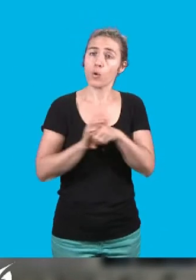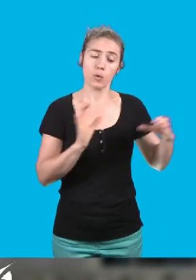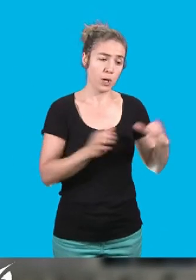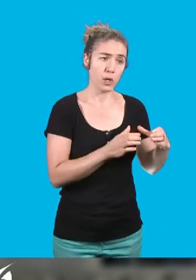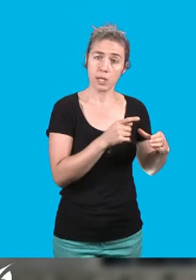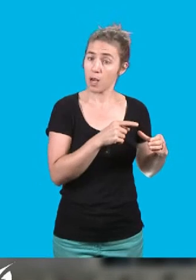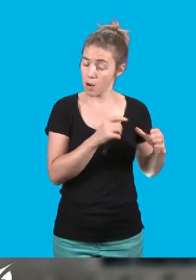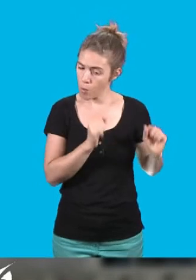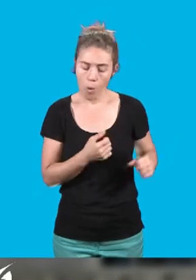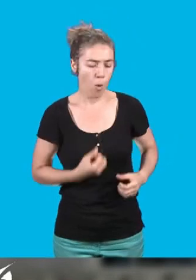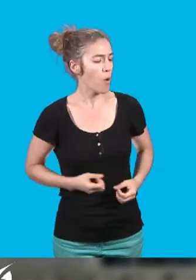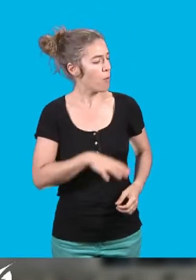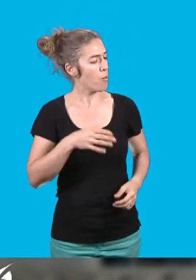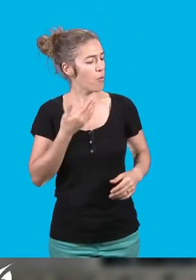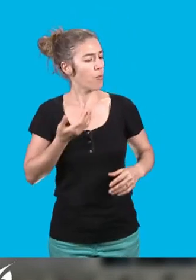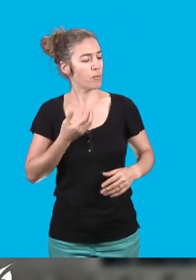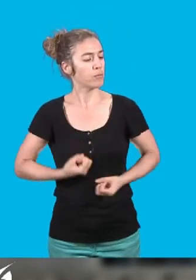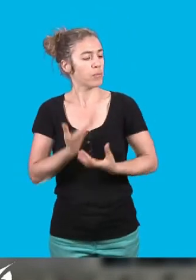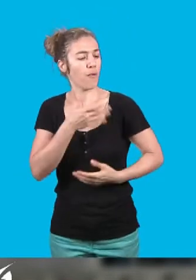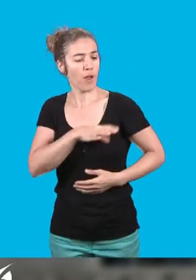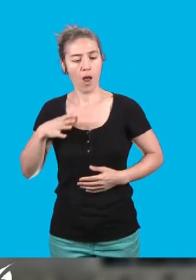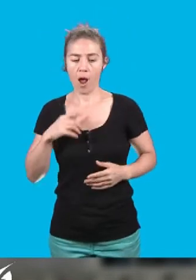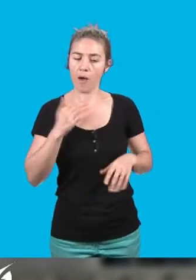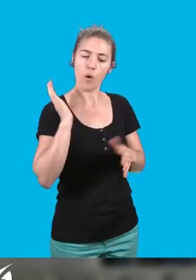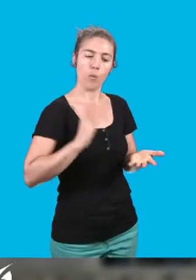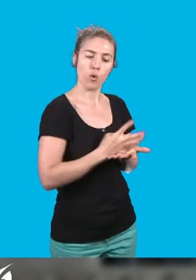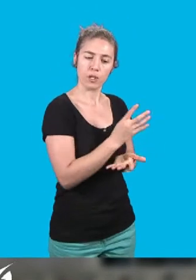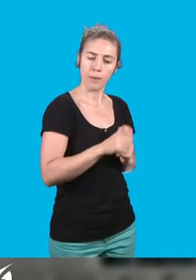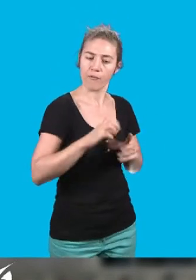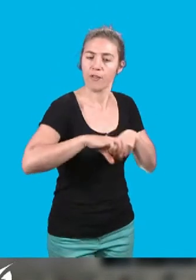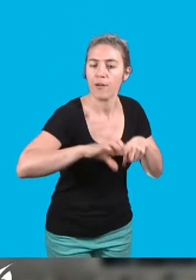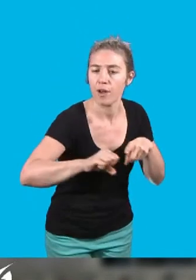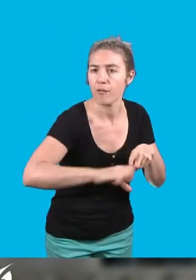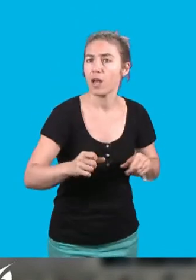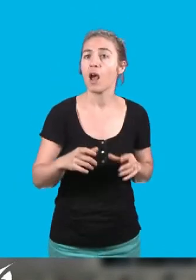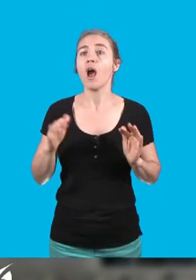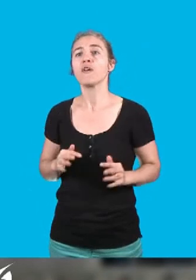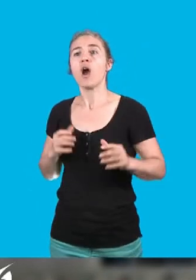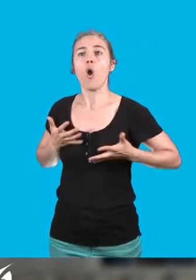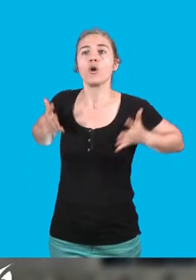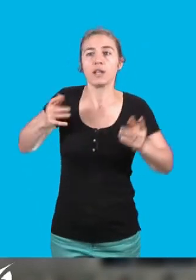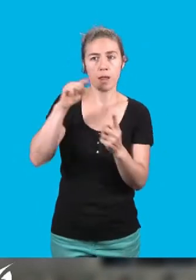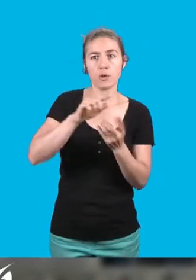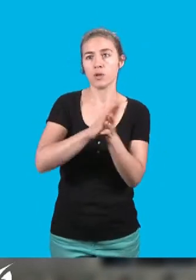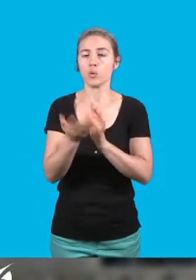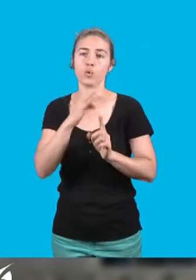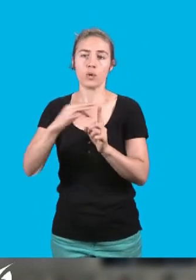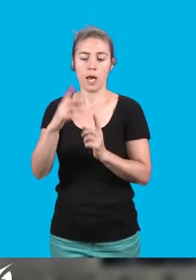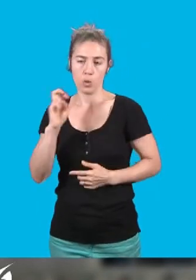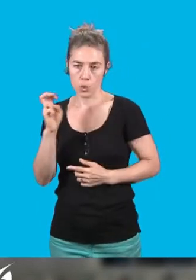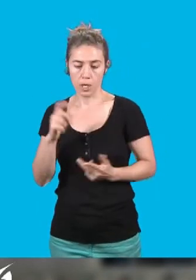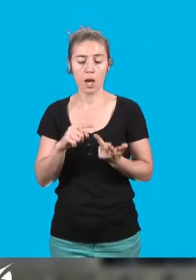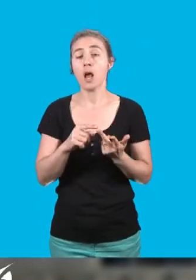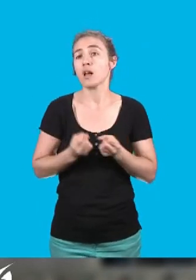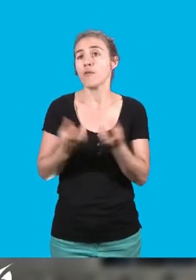de mettre en oeuvre le projet pour lequel elle a été élue, d'investir pour la transition sociale et écologique et de développer les services